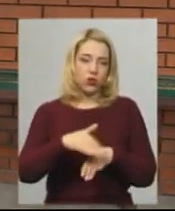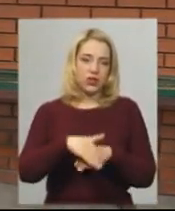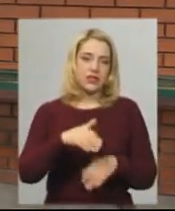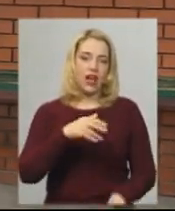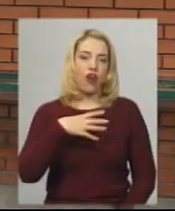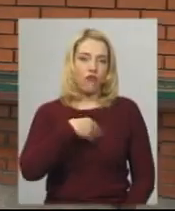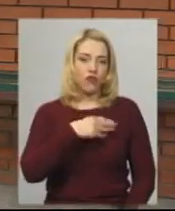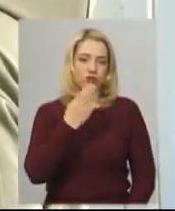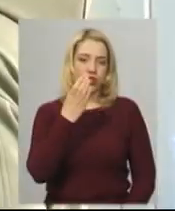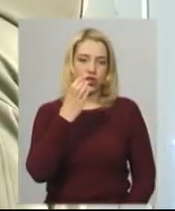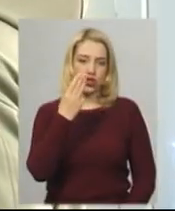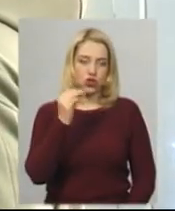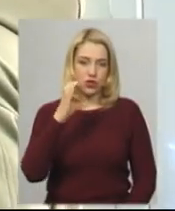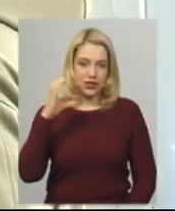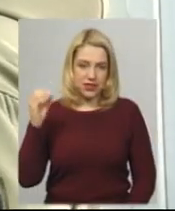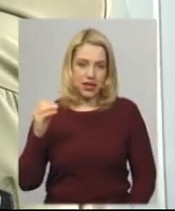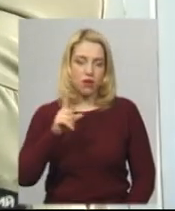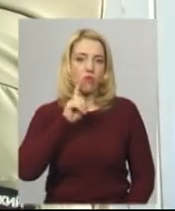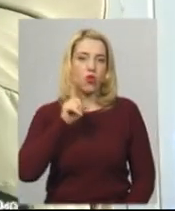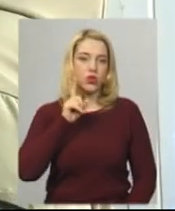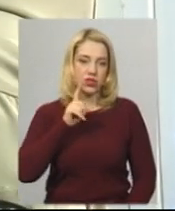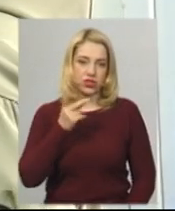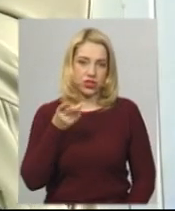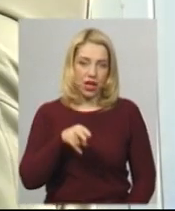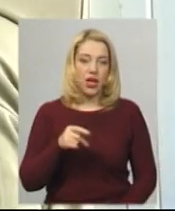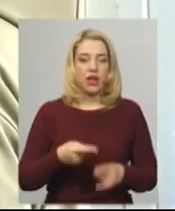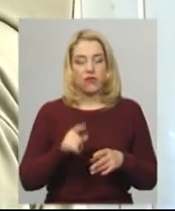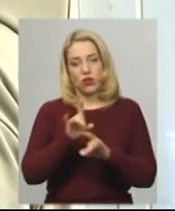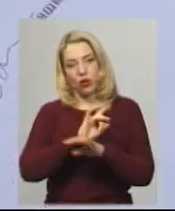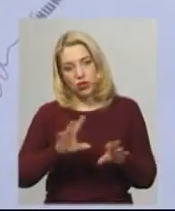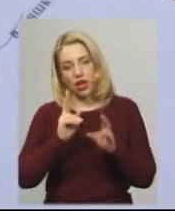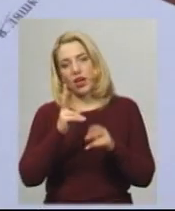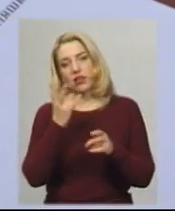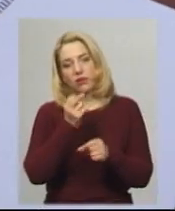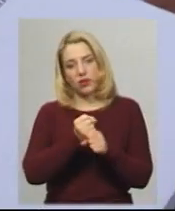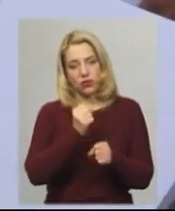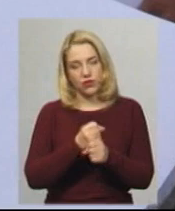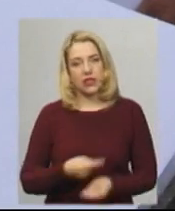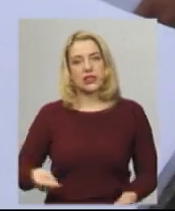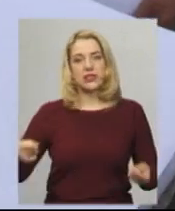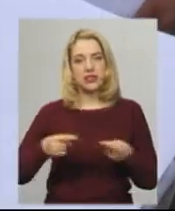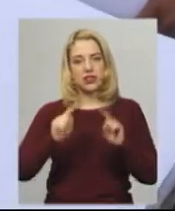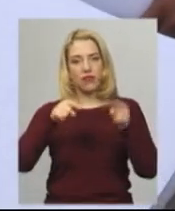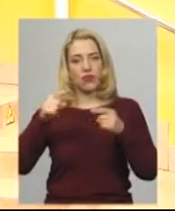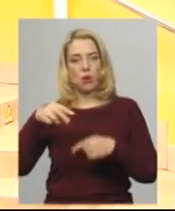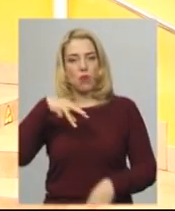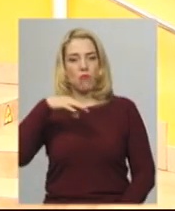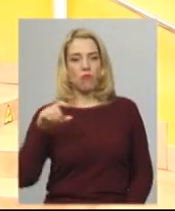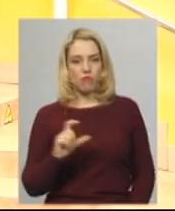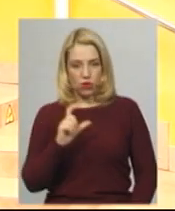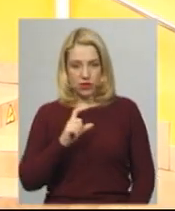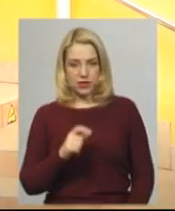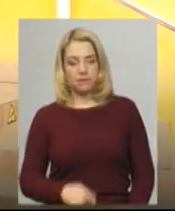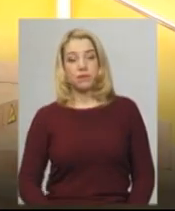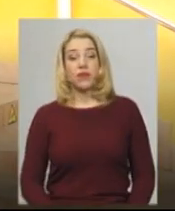шосе. Тут вони заходять у всі заклади і пояснюють, як слід працювати згідно санітарних вимог встановлених МОЗ, каже інспектор Валерій Ковбич. Попри